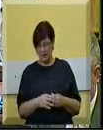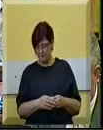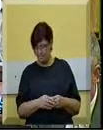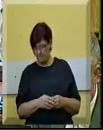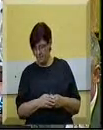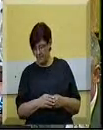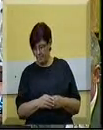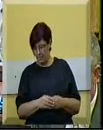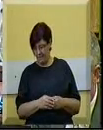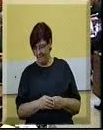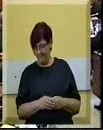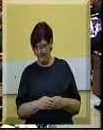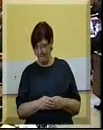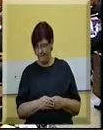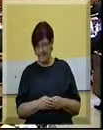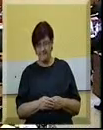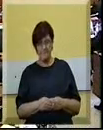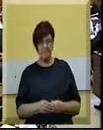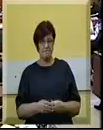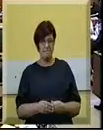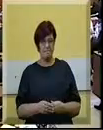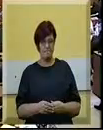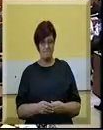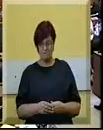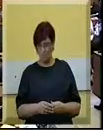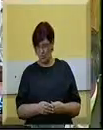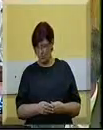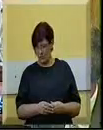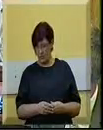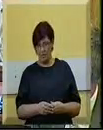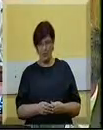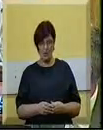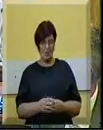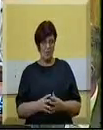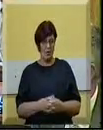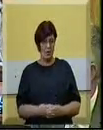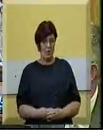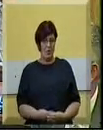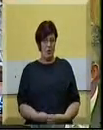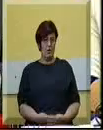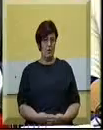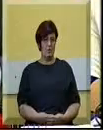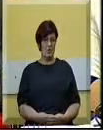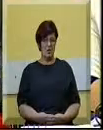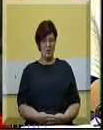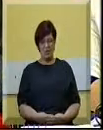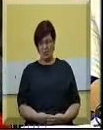Hvala vam lepo, nažalost, te isteklo pet minuta. Eh, izvinjavam se, nisam vidio. Hvala vam lepo. Hvala vam lepo.